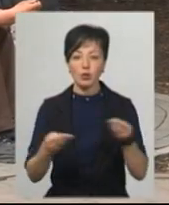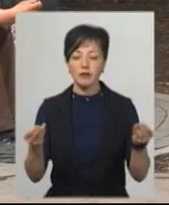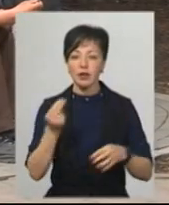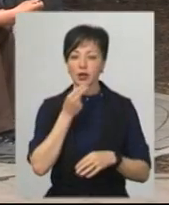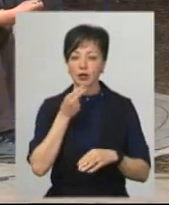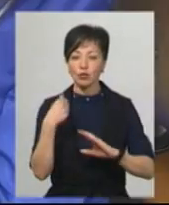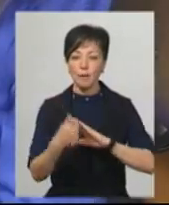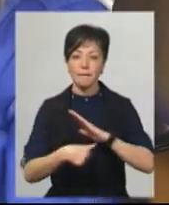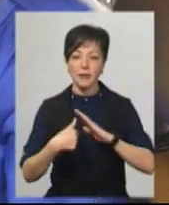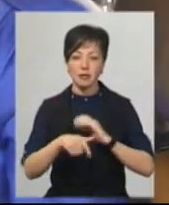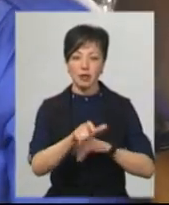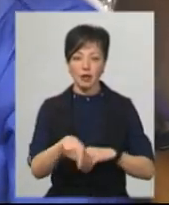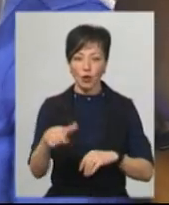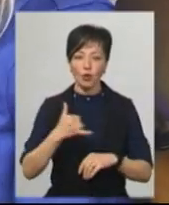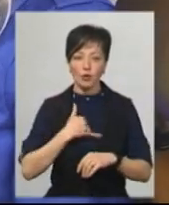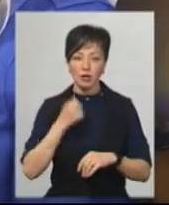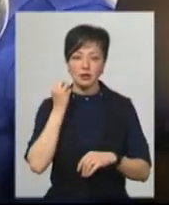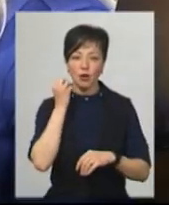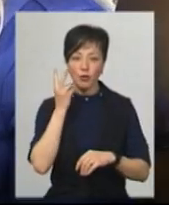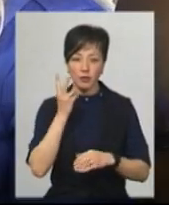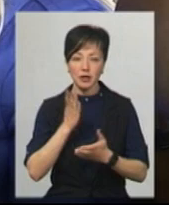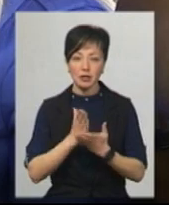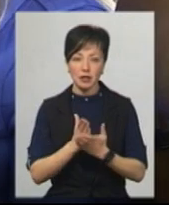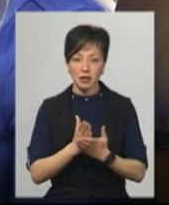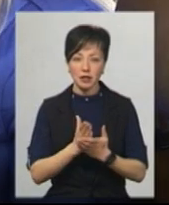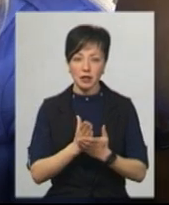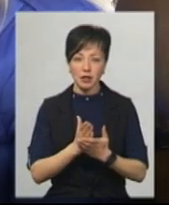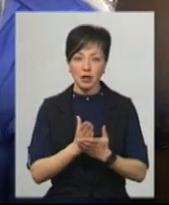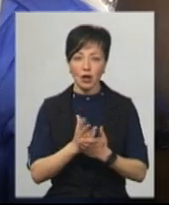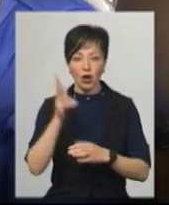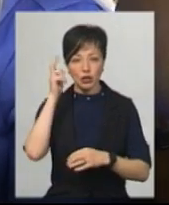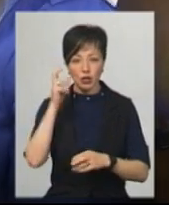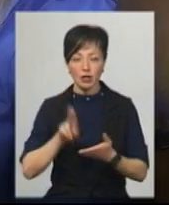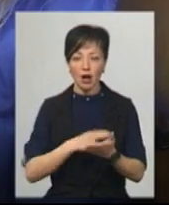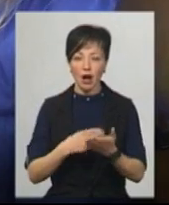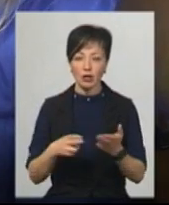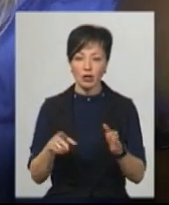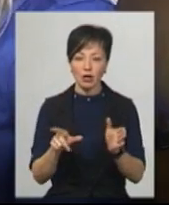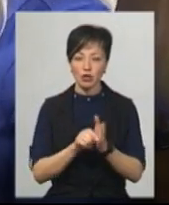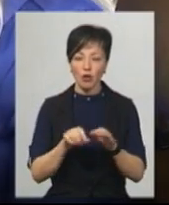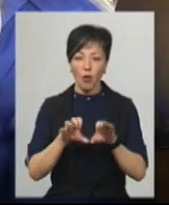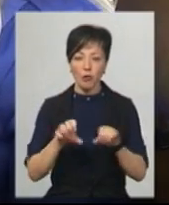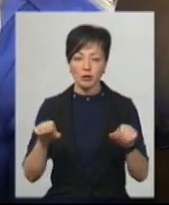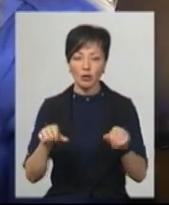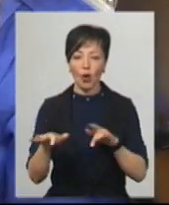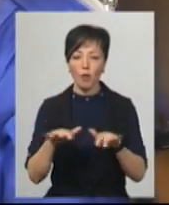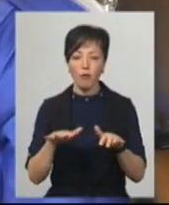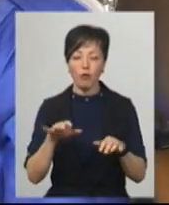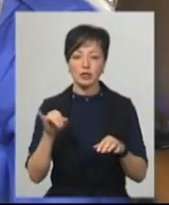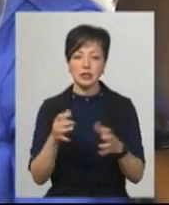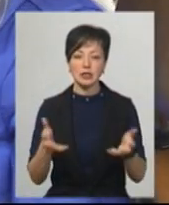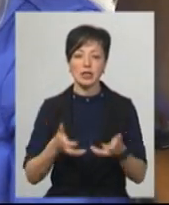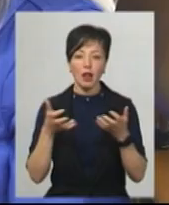їжу без хатька. В нас на обід складав з гречаною кашу з ковбасою, компот і